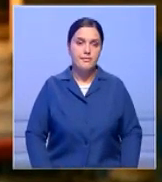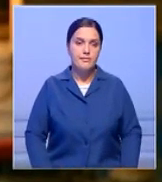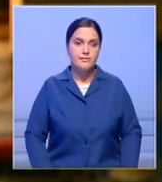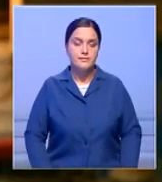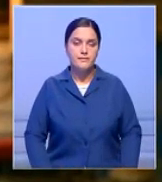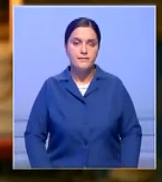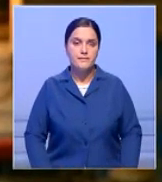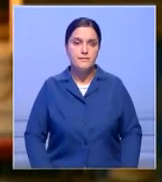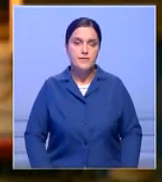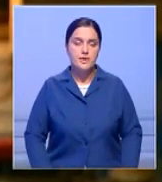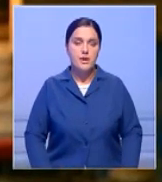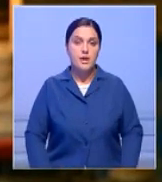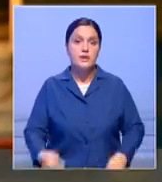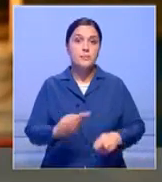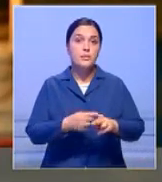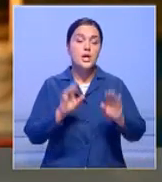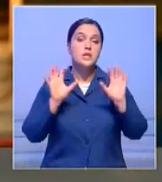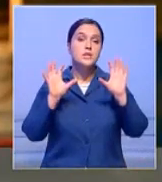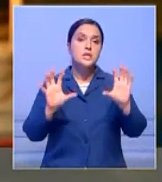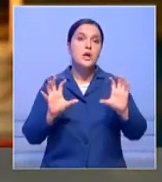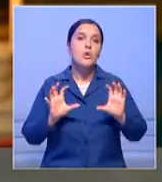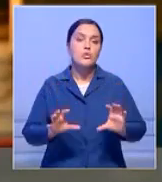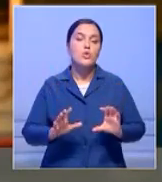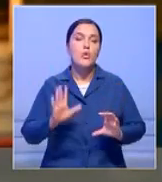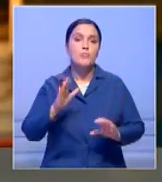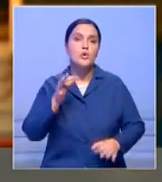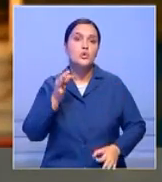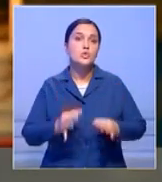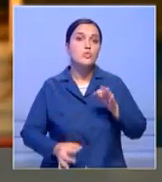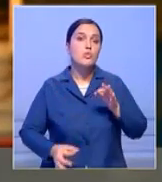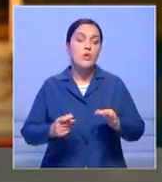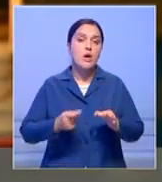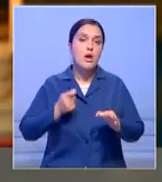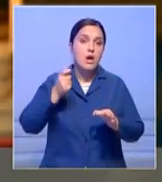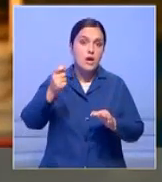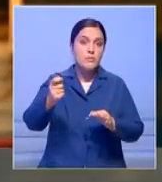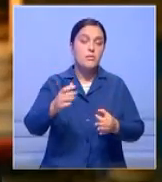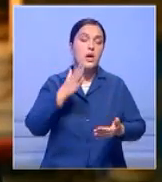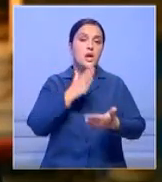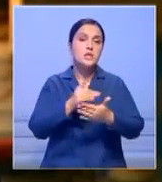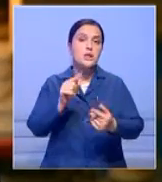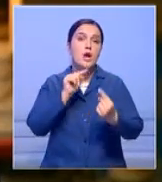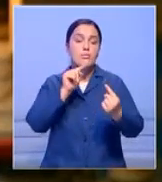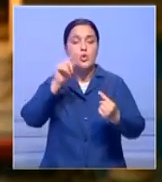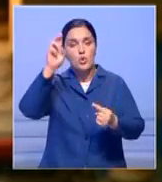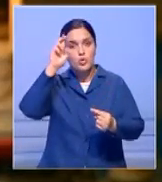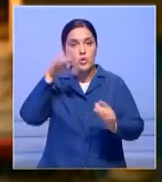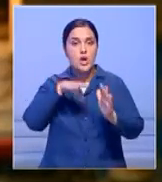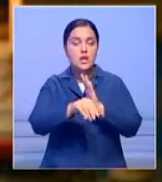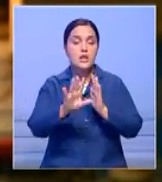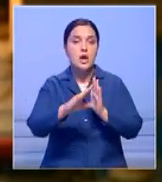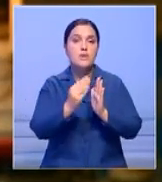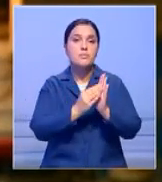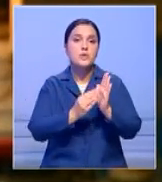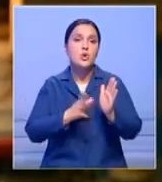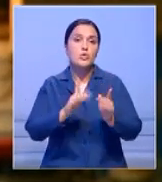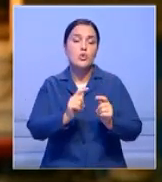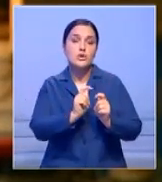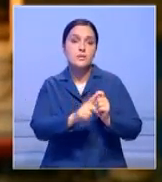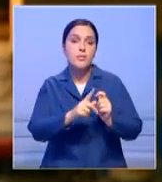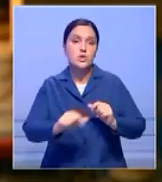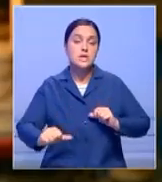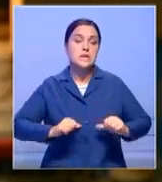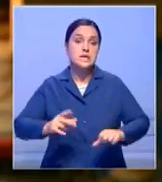Этот закон позволит проводить судебный процесс против государств, которые не были включены исполнительной властью в список стран-спонсоров терроризма.